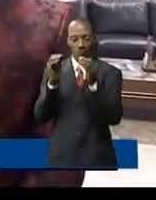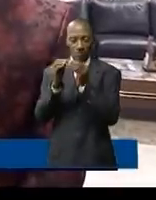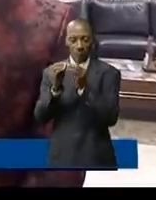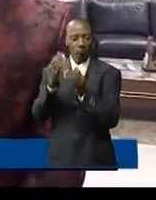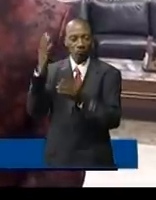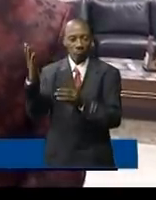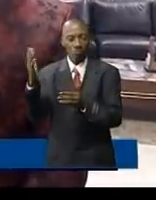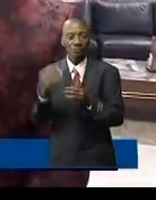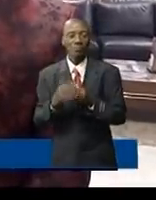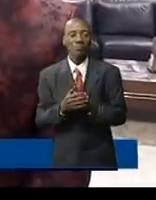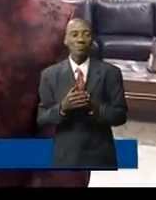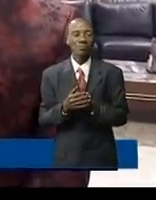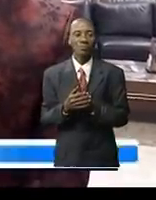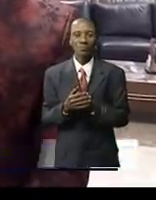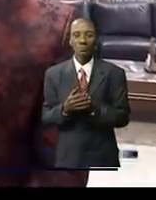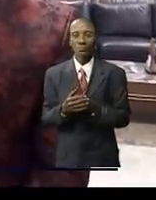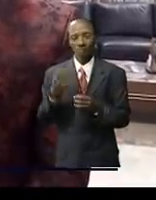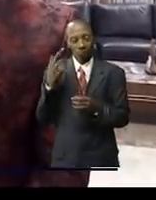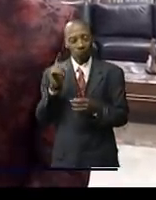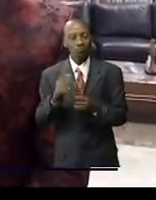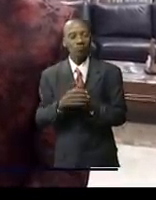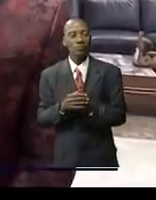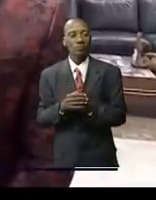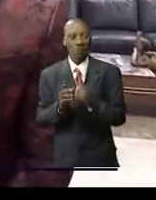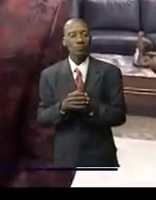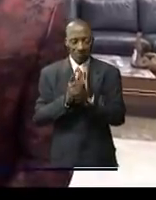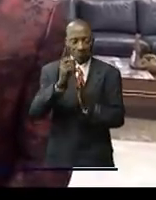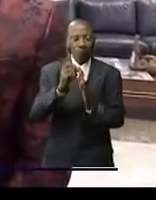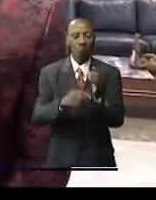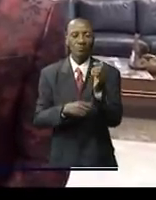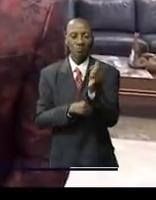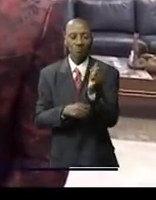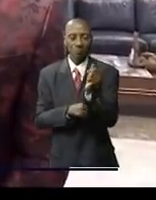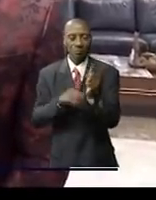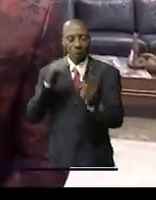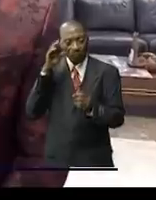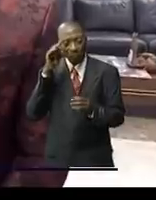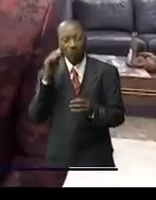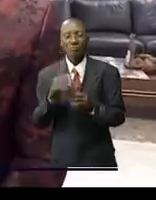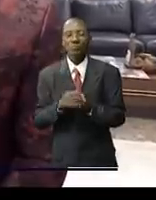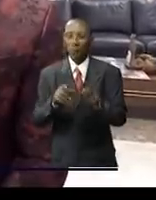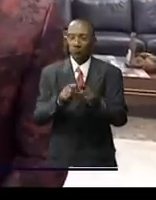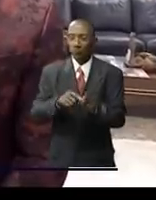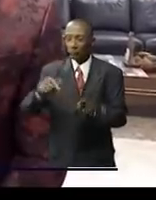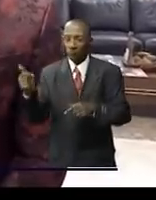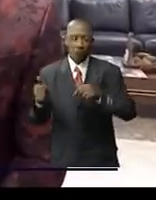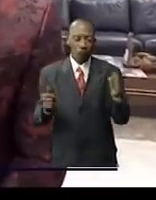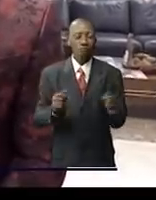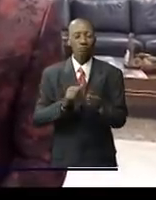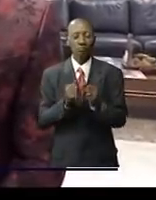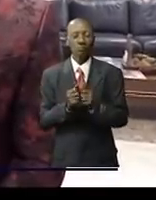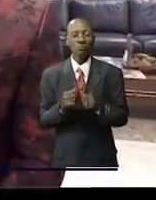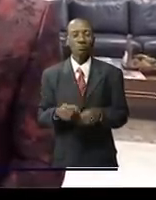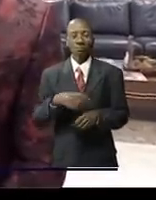pour les habits de protection pour l'économie de pensée à l'État La ministre déléguée a